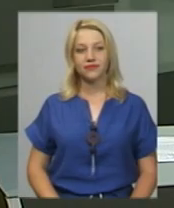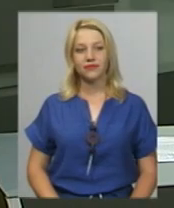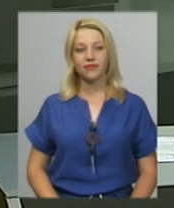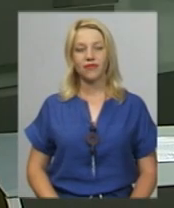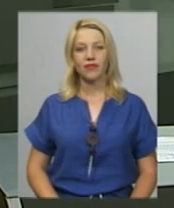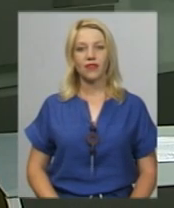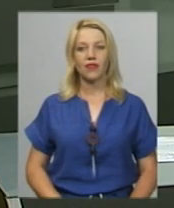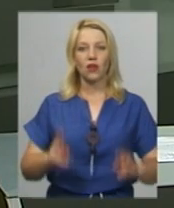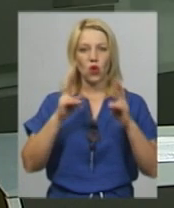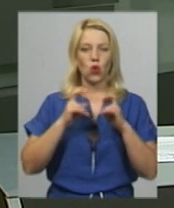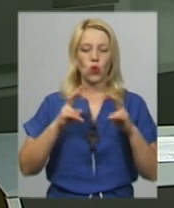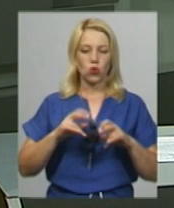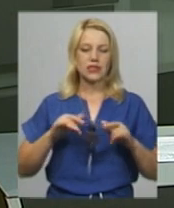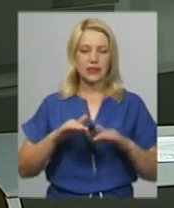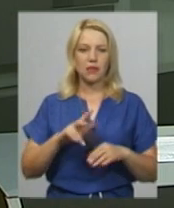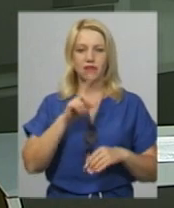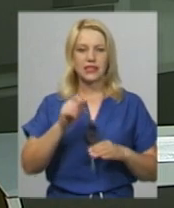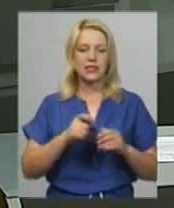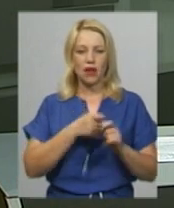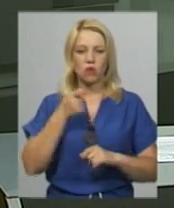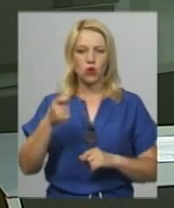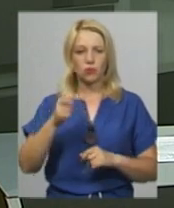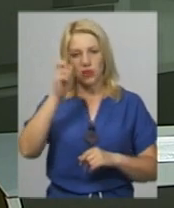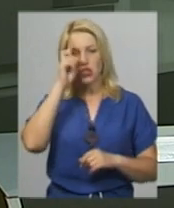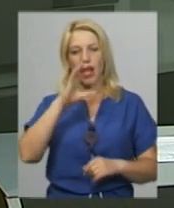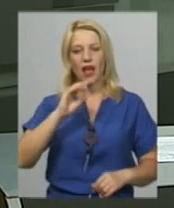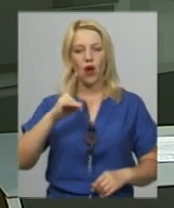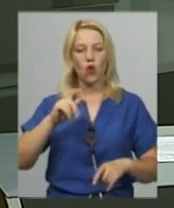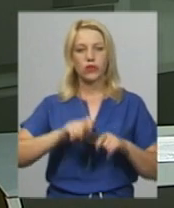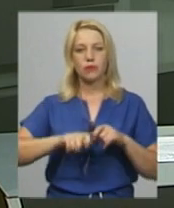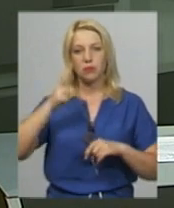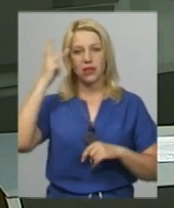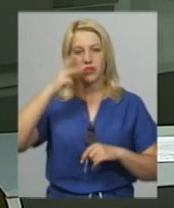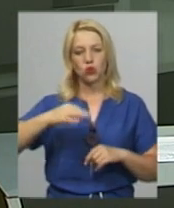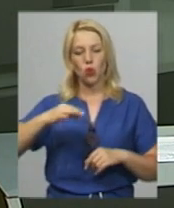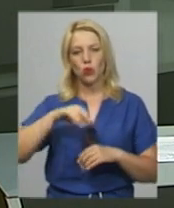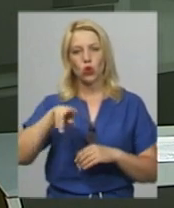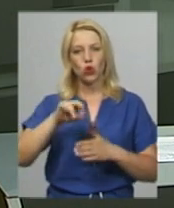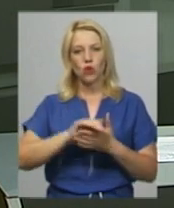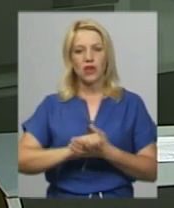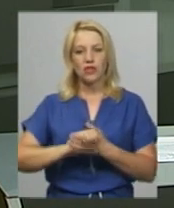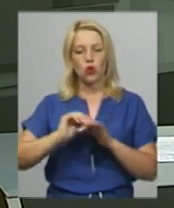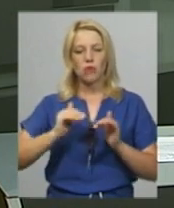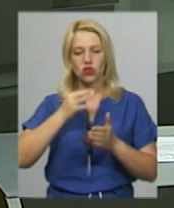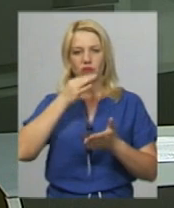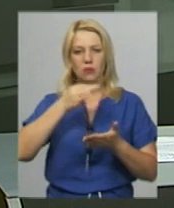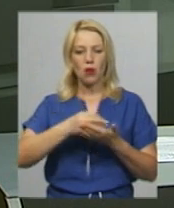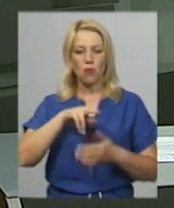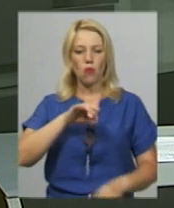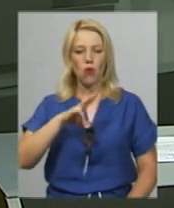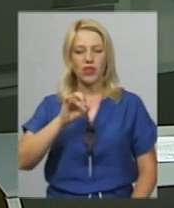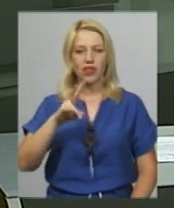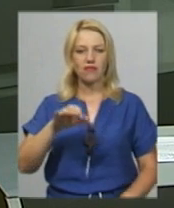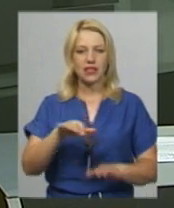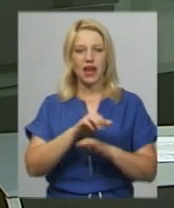Розгляд справи за позовом Державної екоінспекції Хмельницької області до товариства з обмеженою відповідальністю «Поніньківська